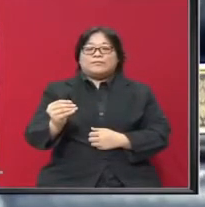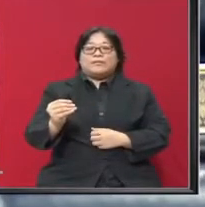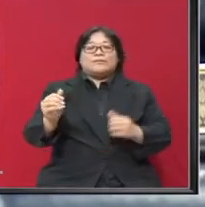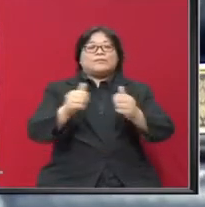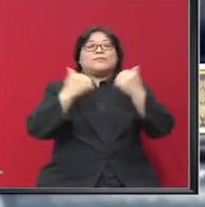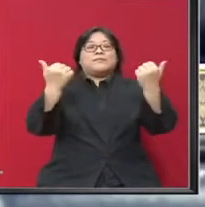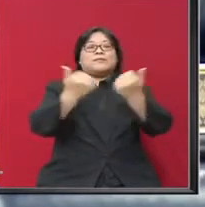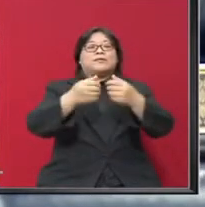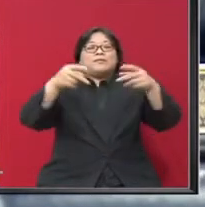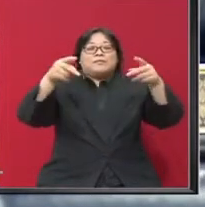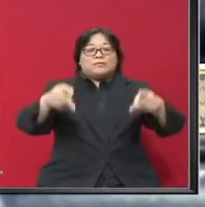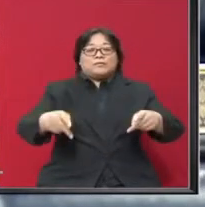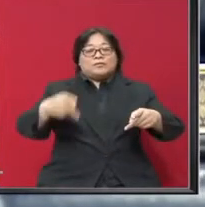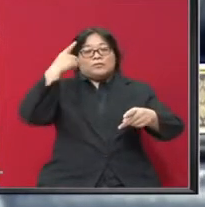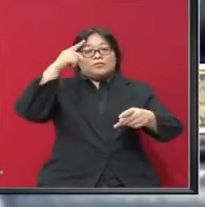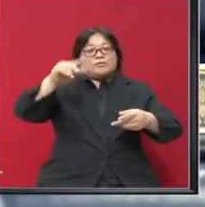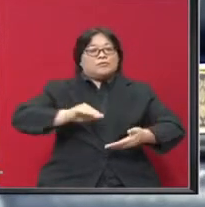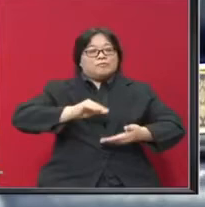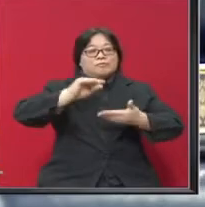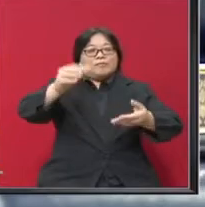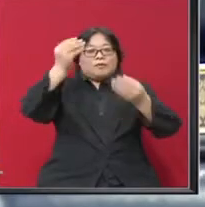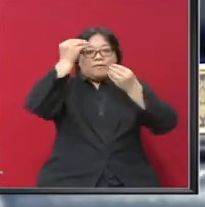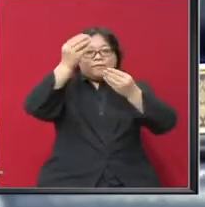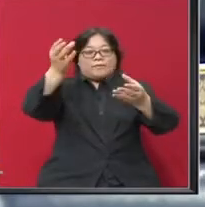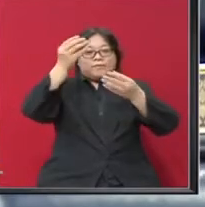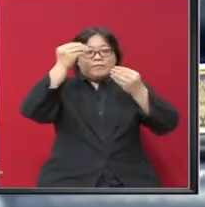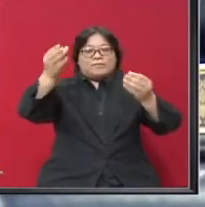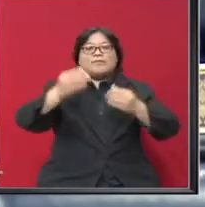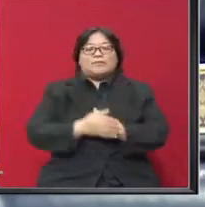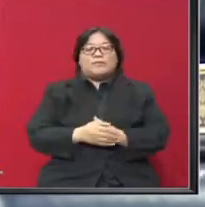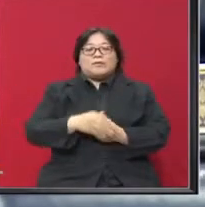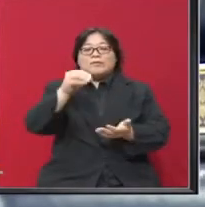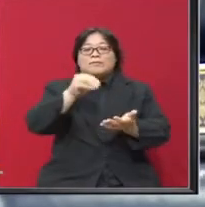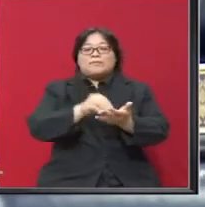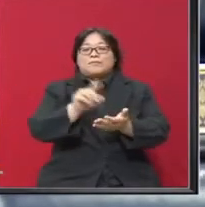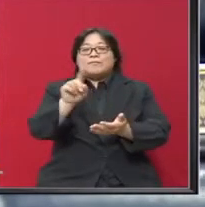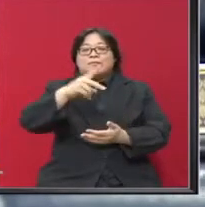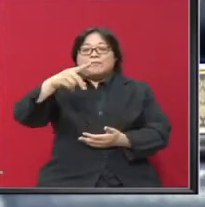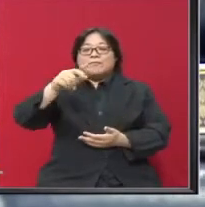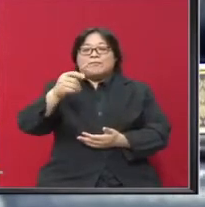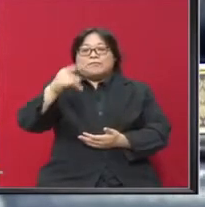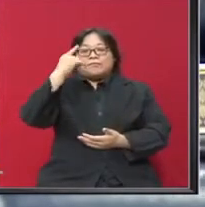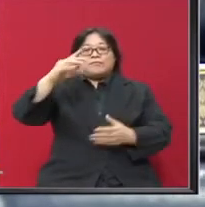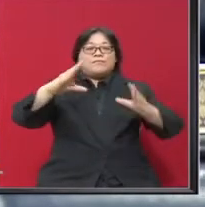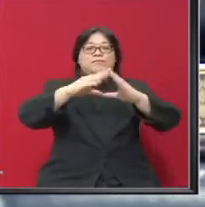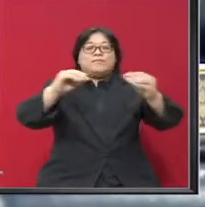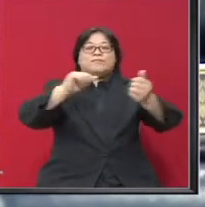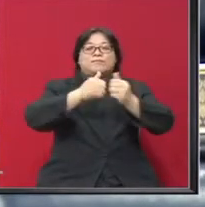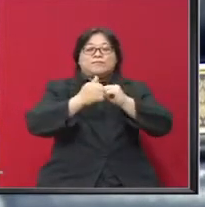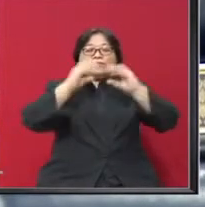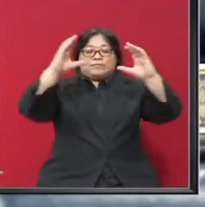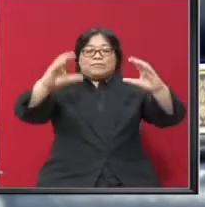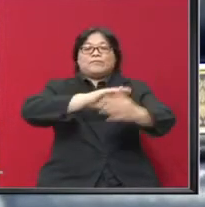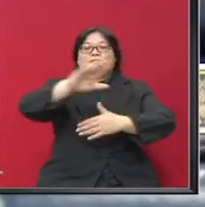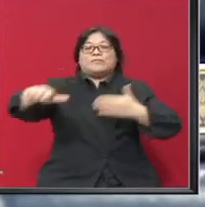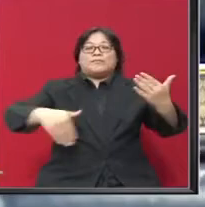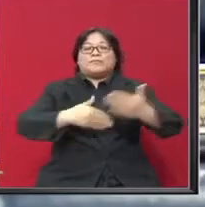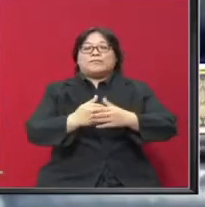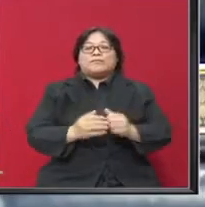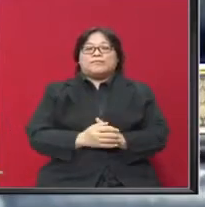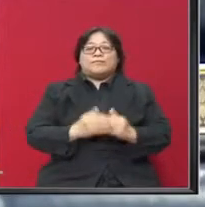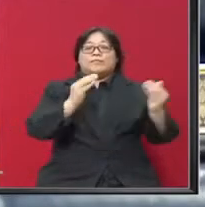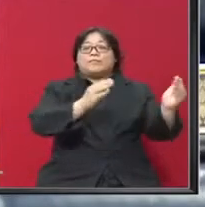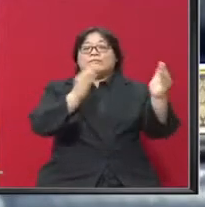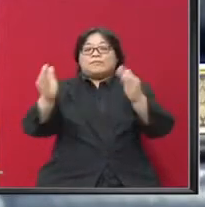persatuan penduduk dalam menyalurkan maklumat keberadaan parti Dalam menangani masalah parti secara holistik Selain